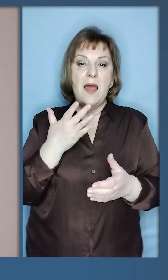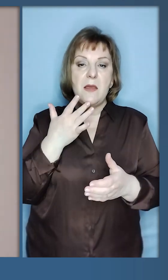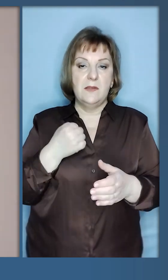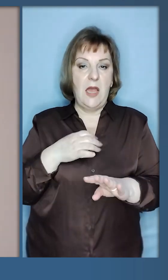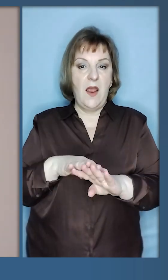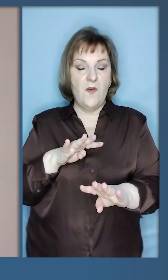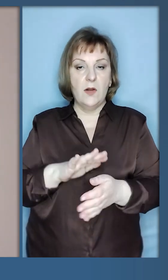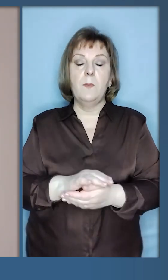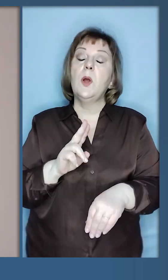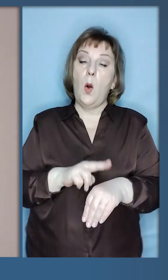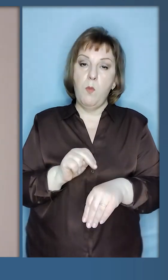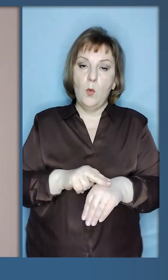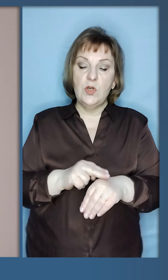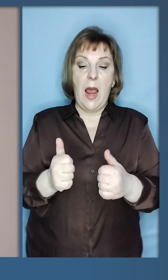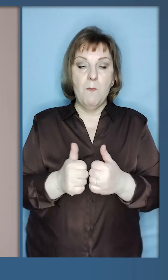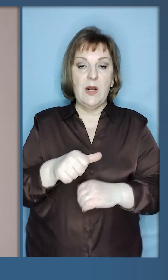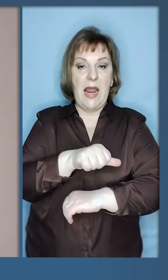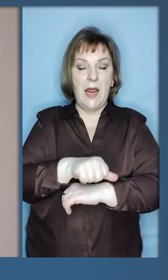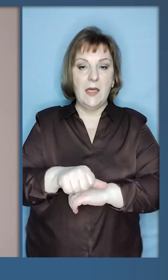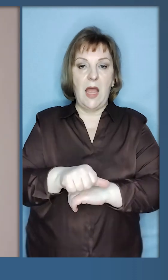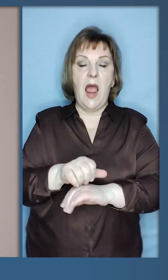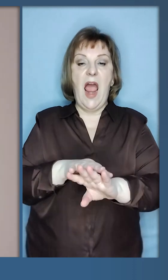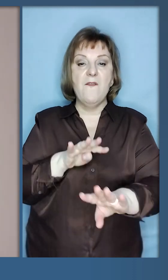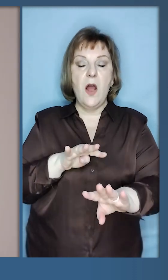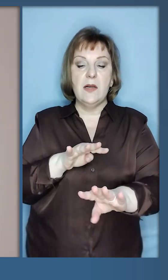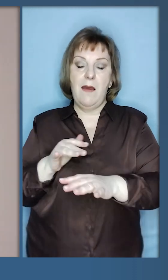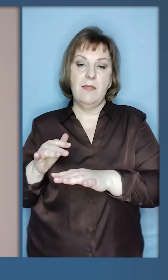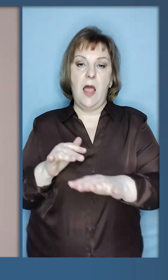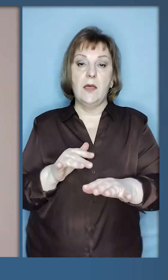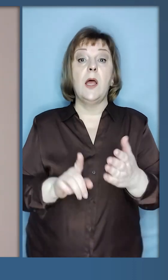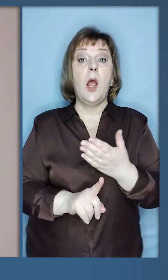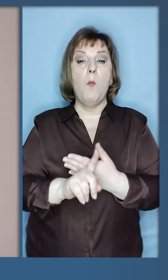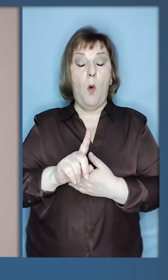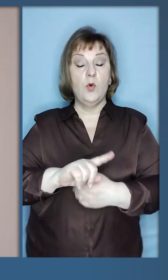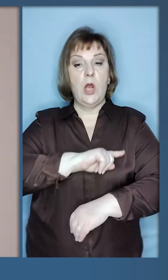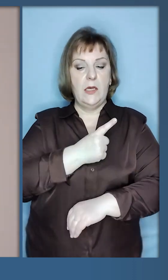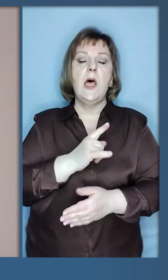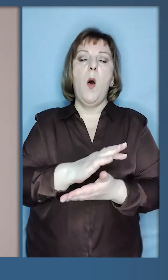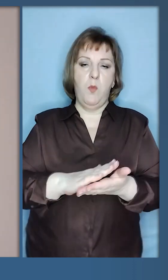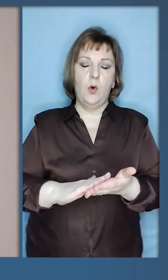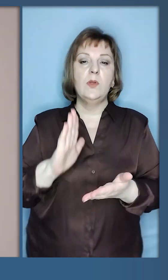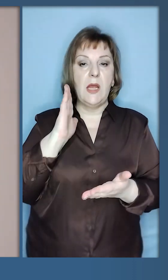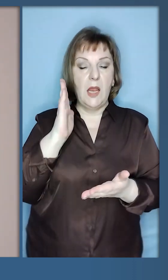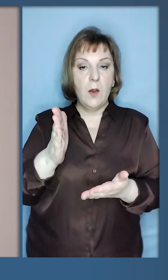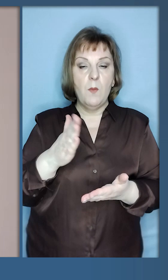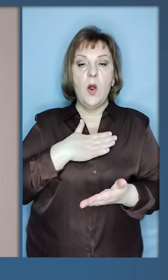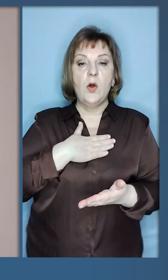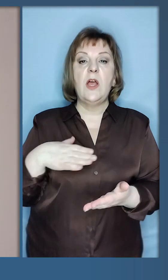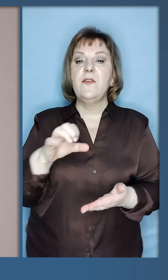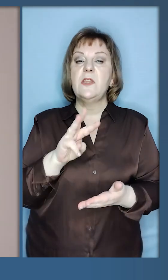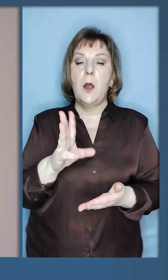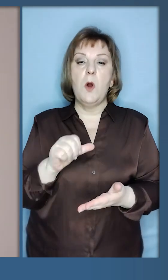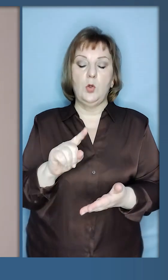Національної гвардії, поліції, прикордонників, гвардії, наступ. Початок сильний, продовження буде.